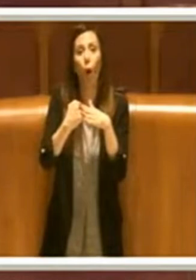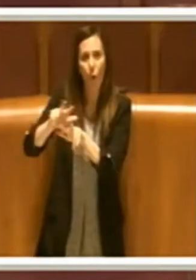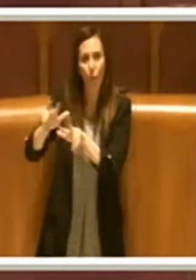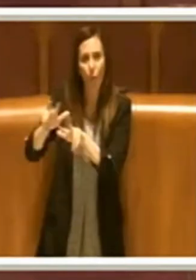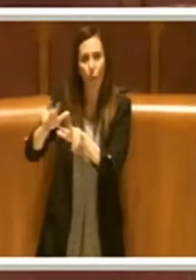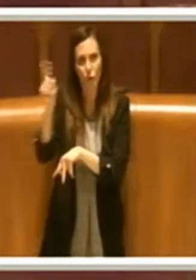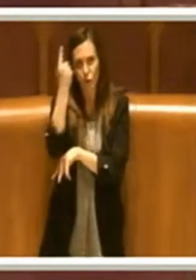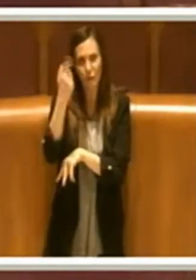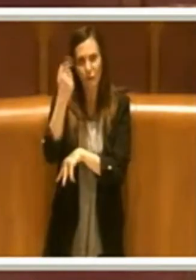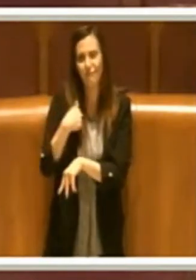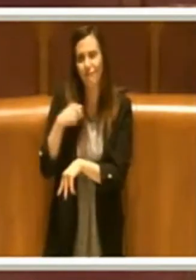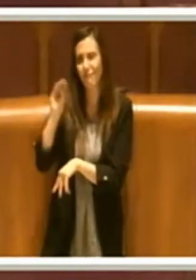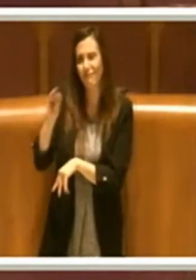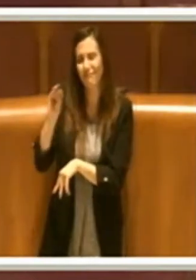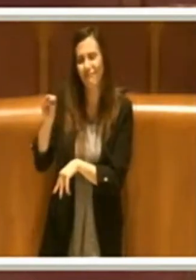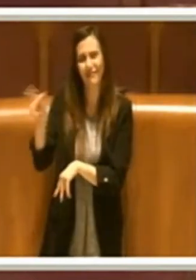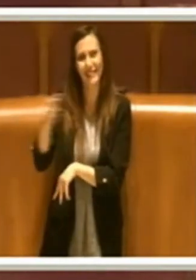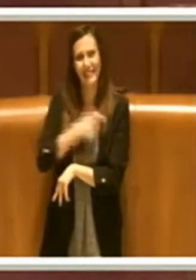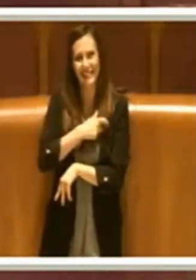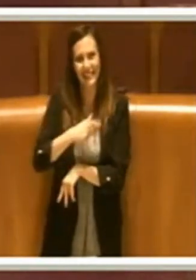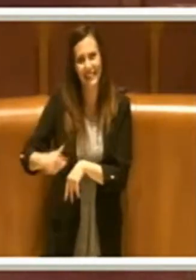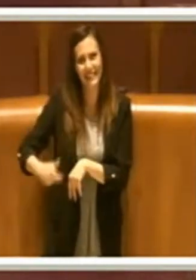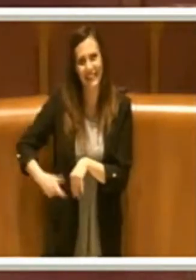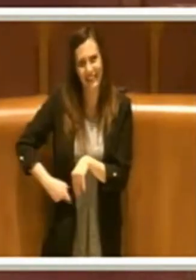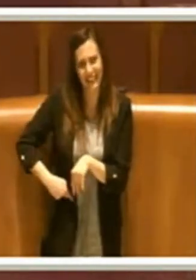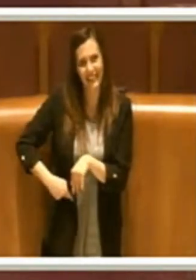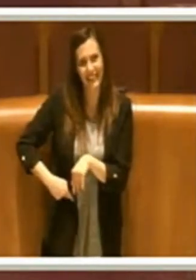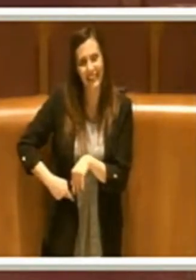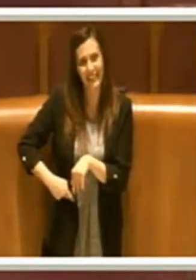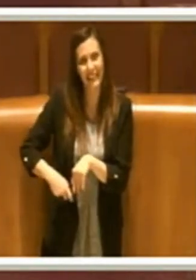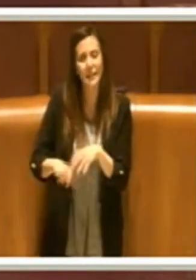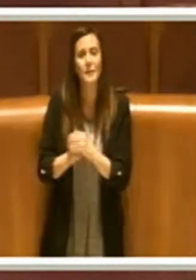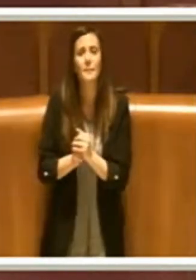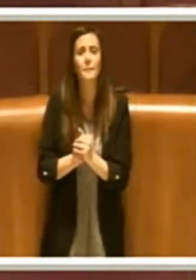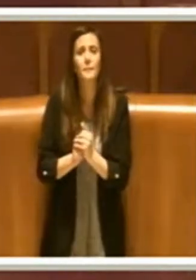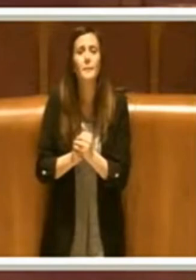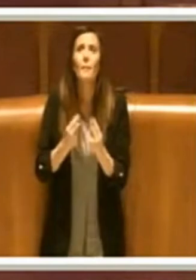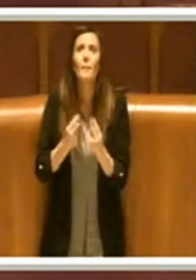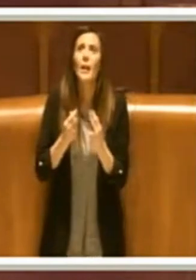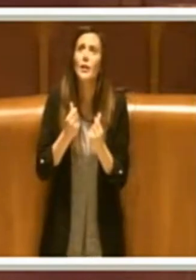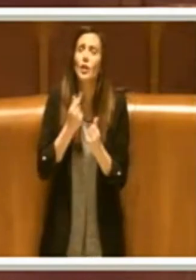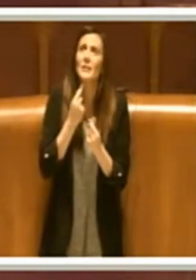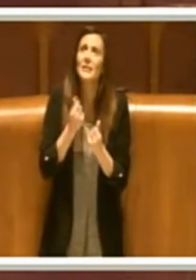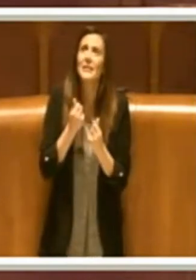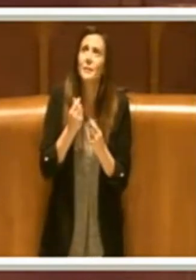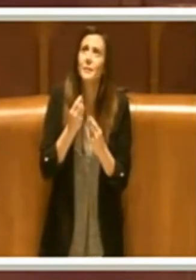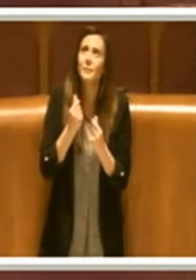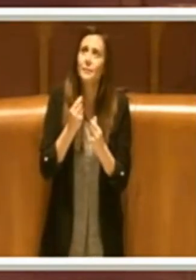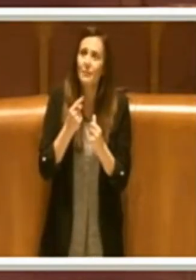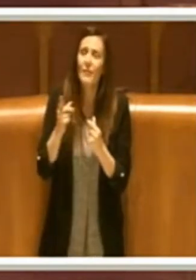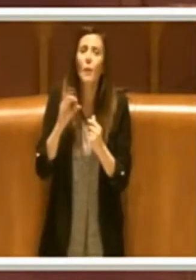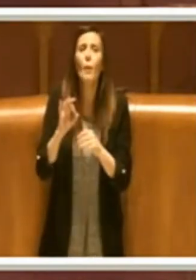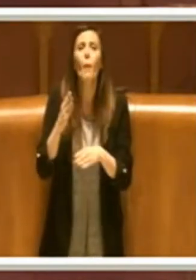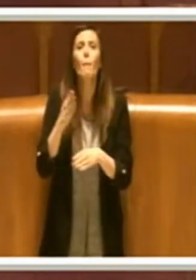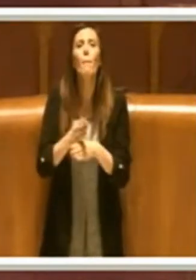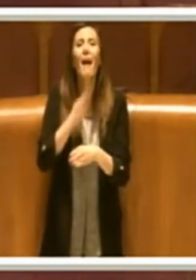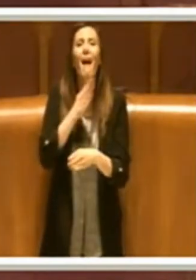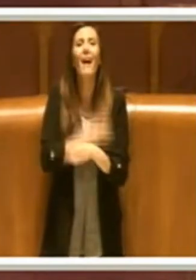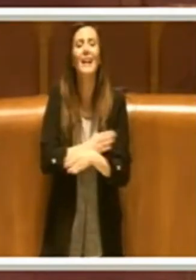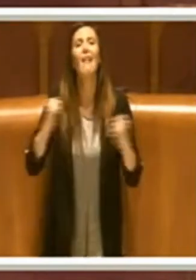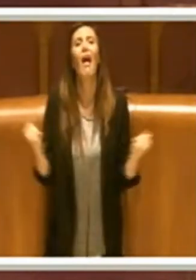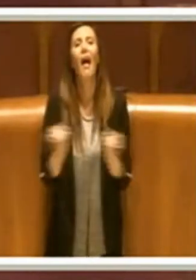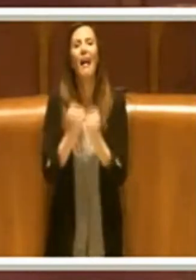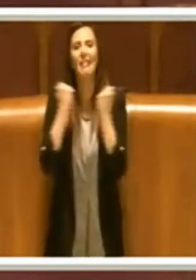chiedo alla sindaca di essere parte attiva nel